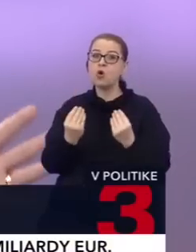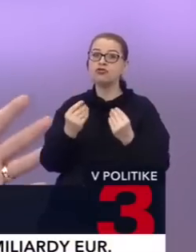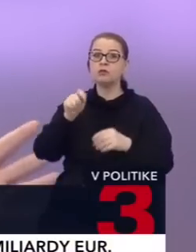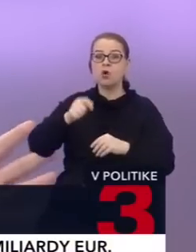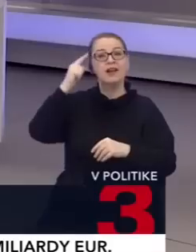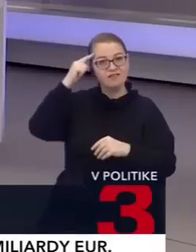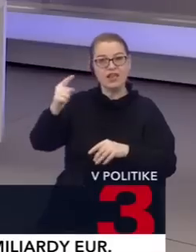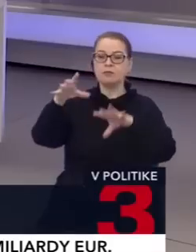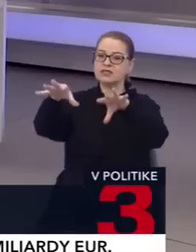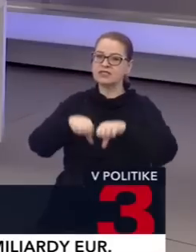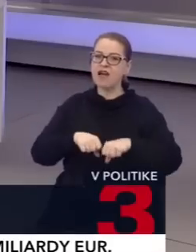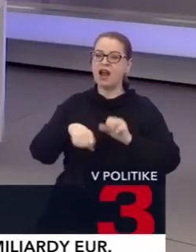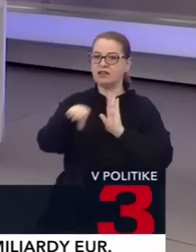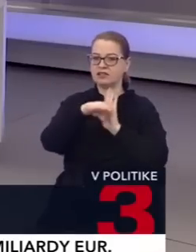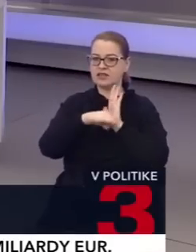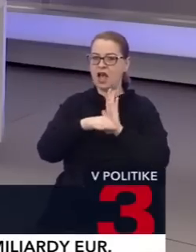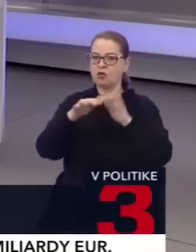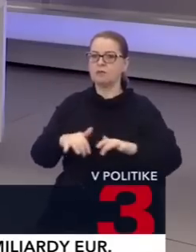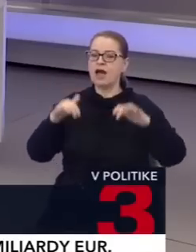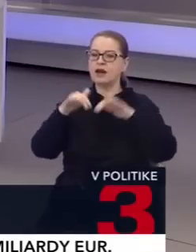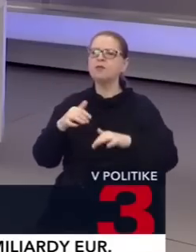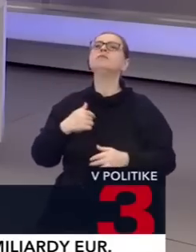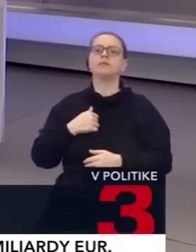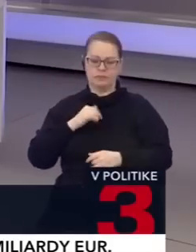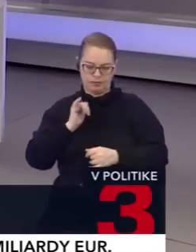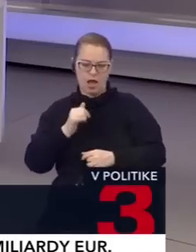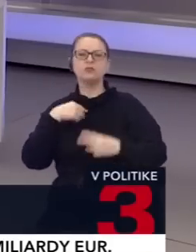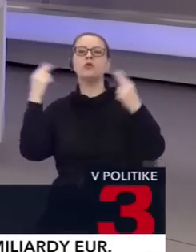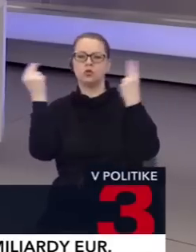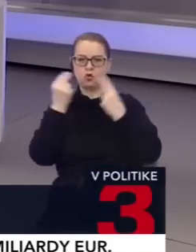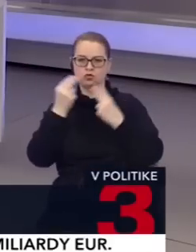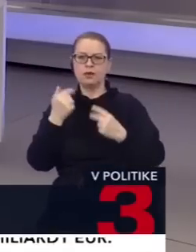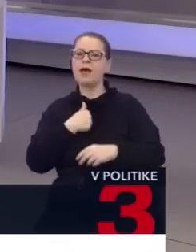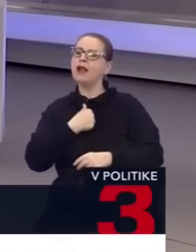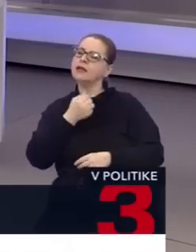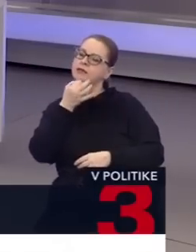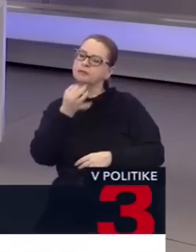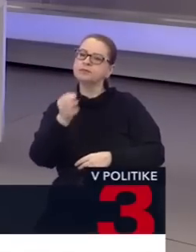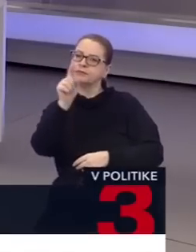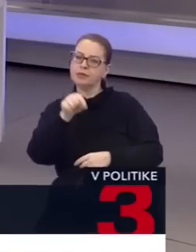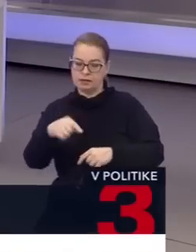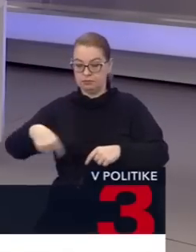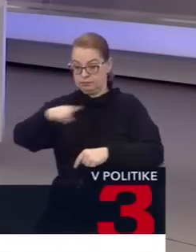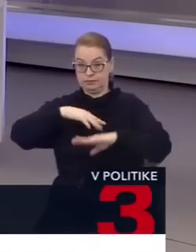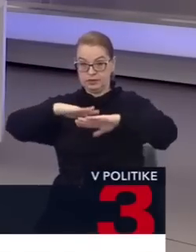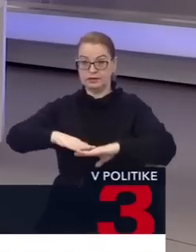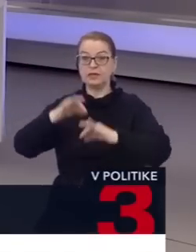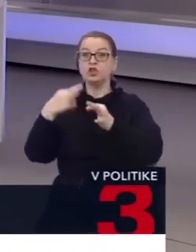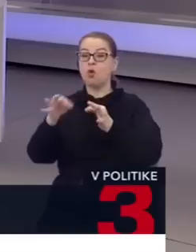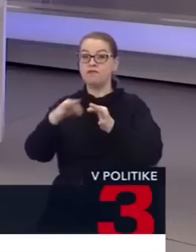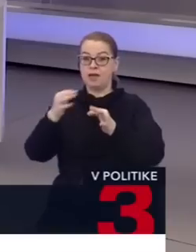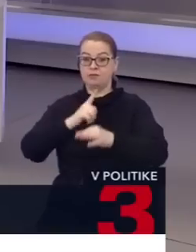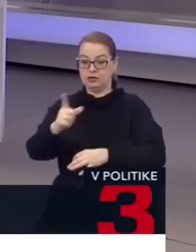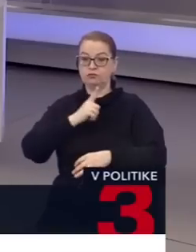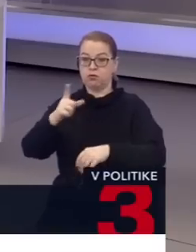schváliť zákon v parlamente, lebo nie je v 250. Všetkému rozumiem, pán premiér, ale je legitimná otázka. My sme tu naposledy sedeli v novembri spolu v